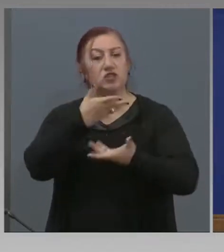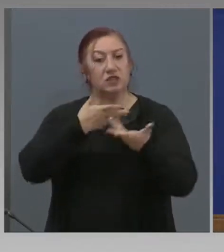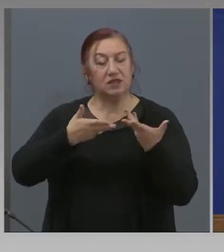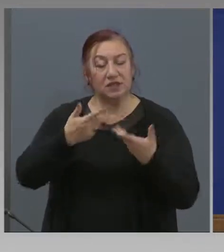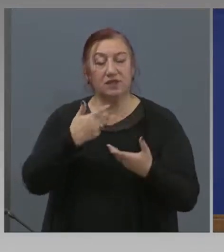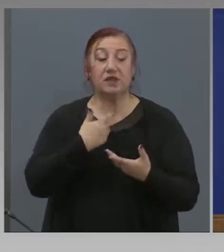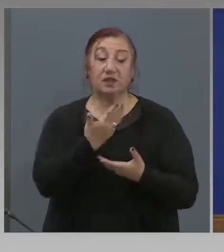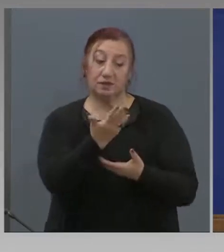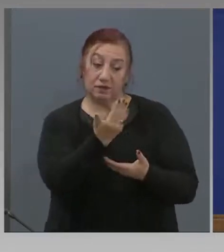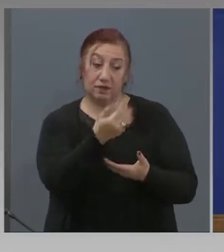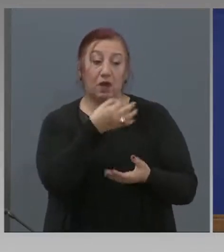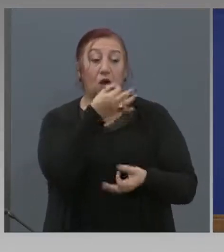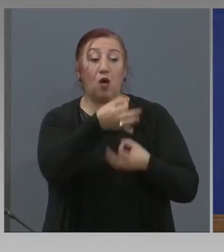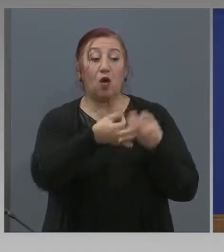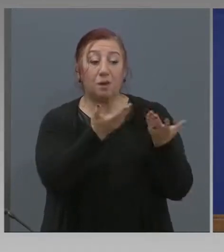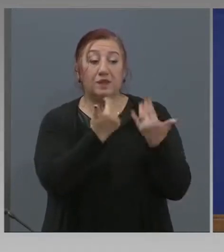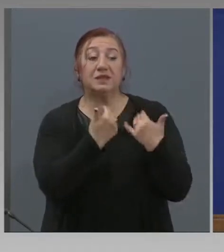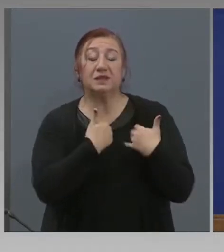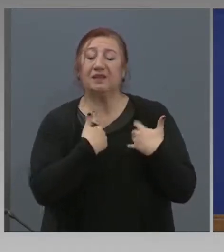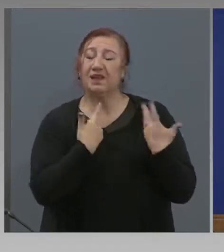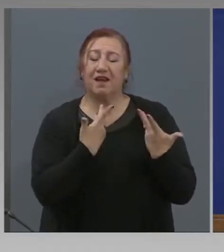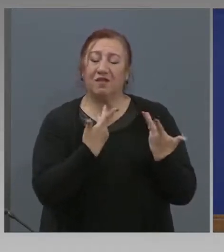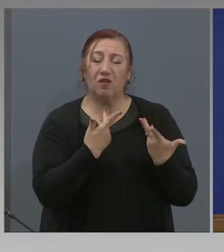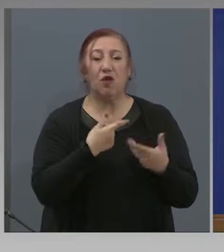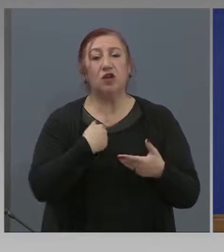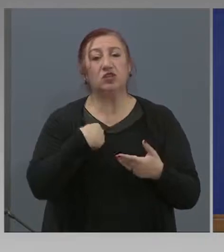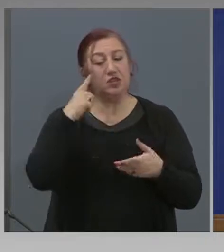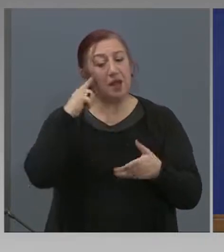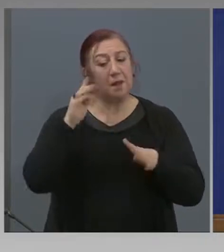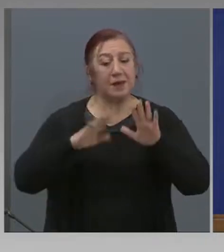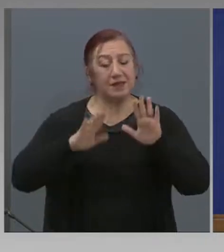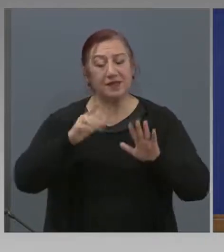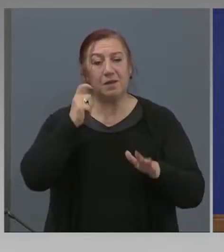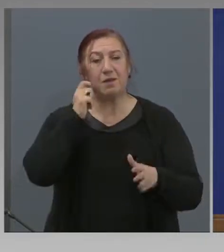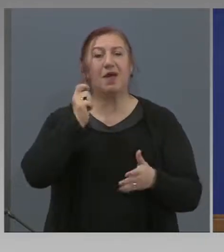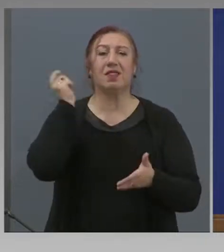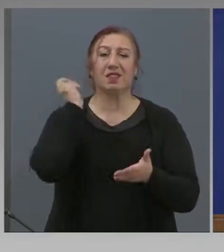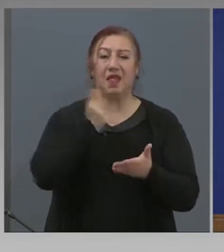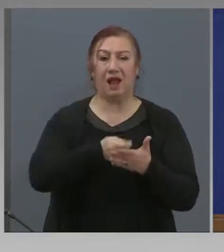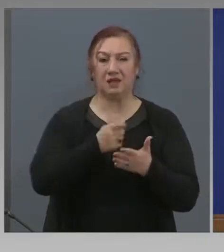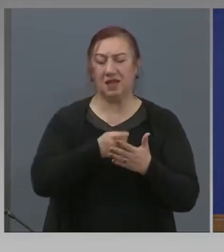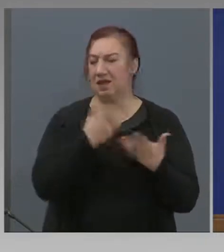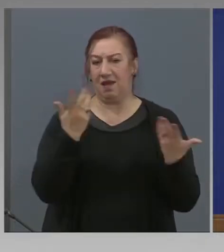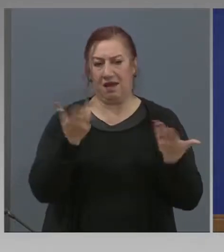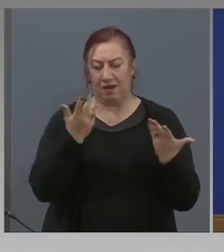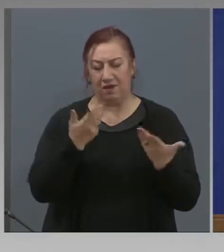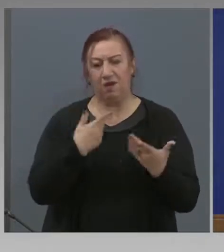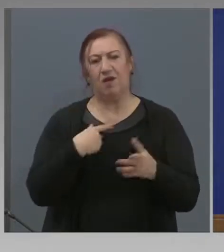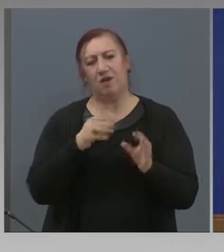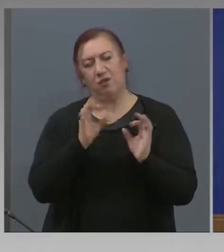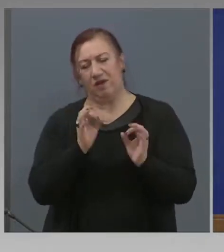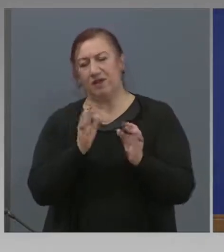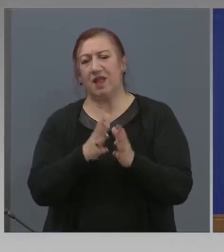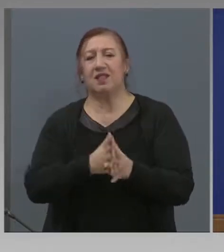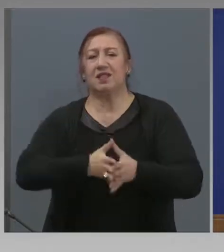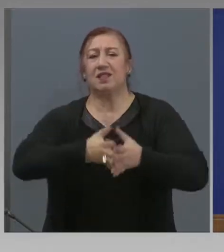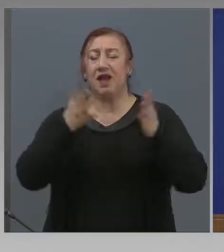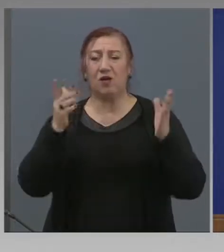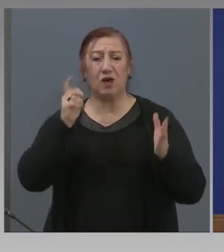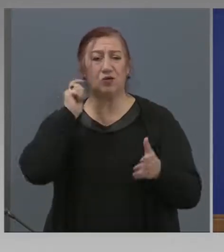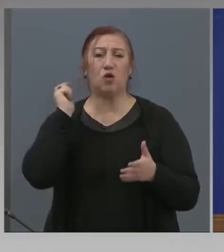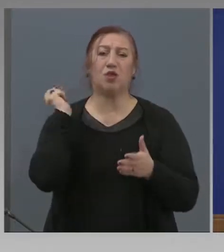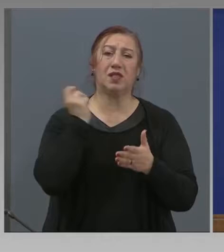ще предсени какво дисциплинарно наказание да му наложи. но, повярвайте ми, е едно от най-големите наказания, които